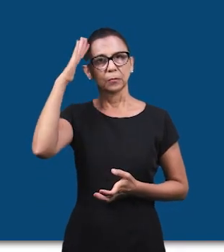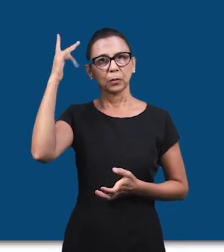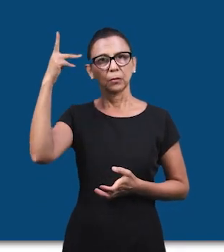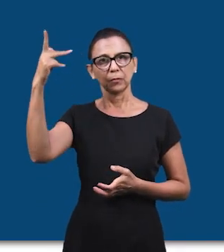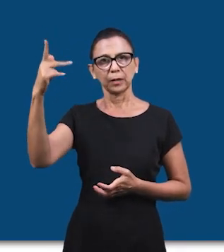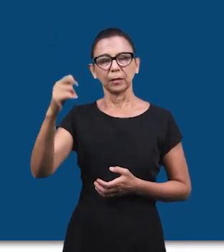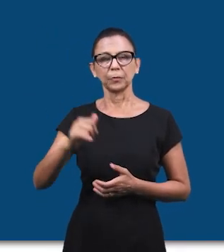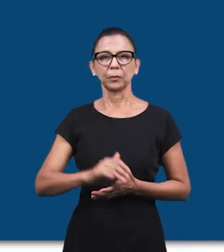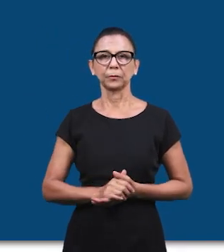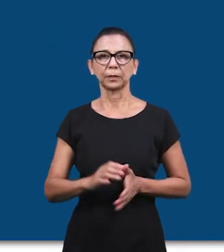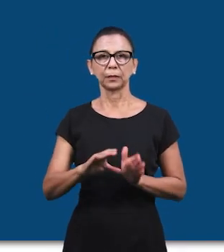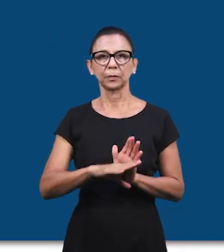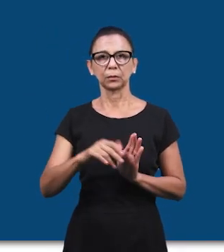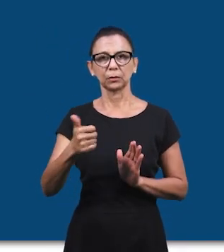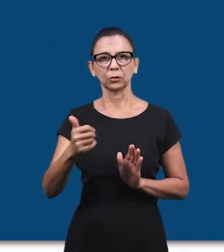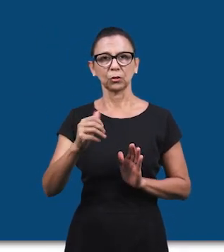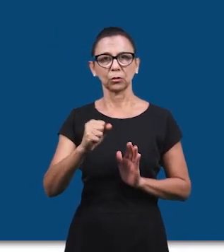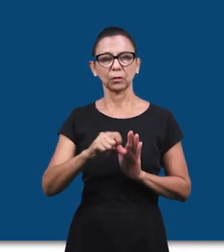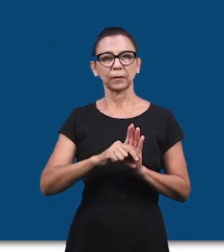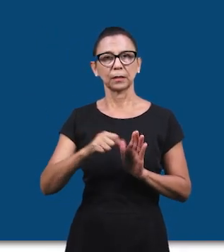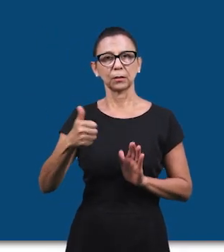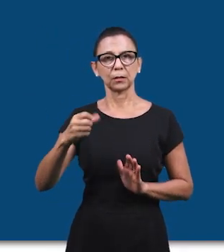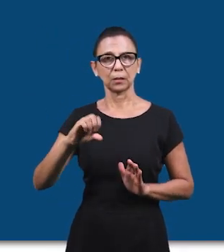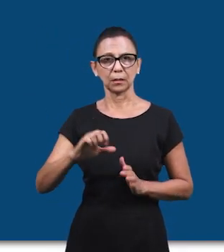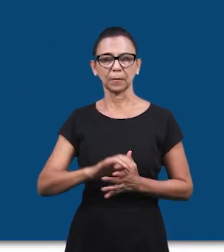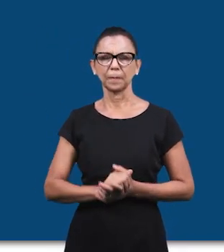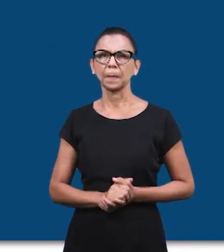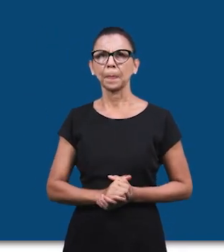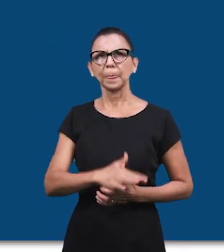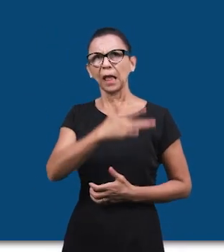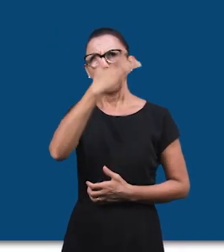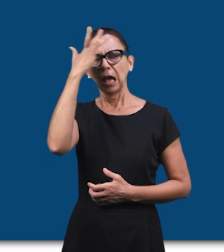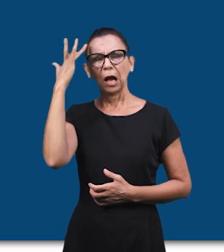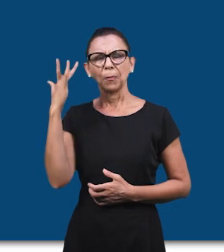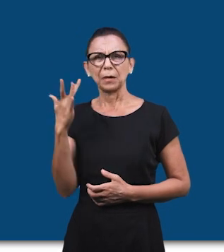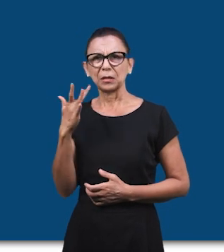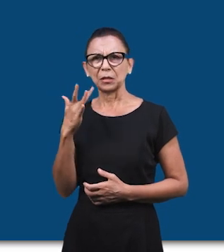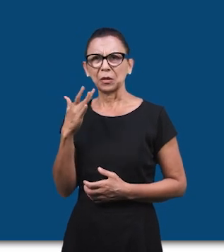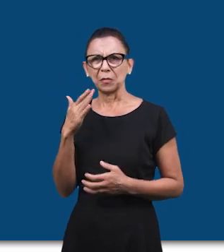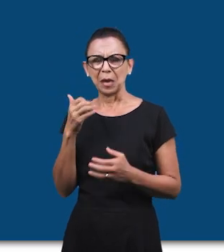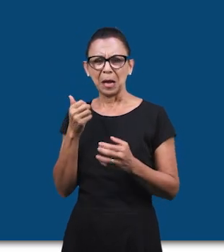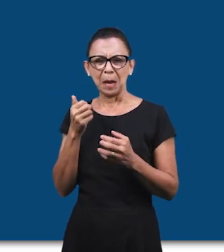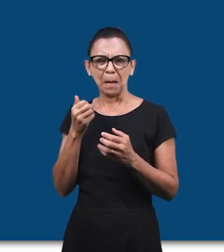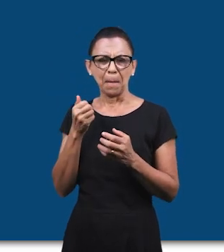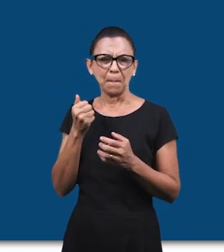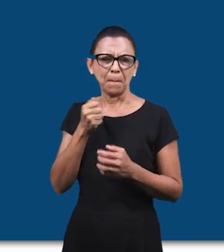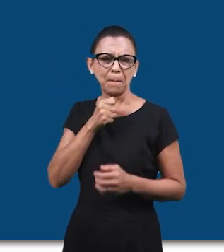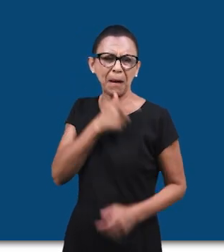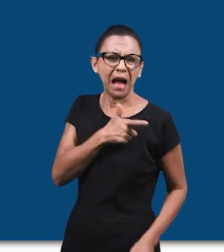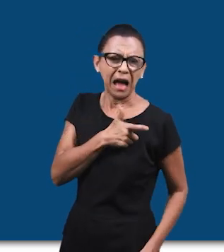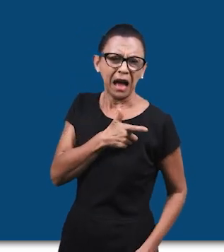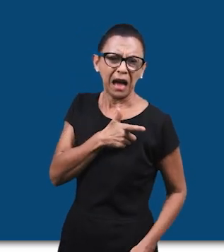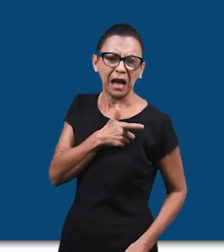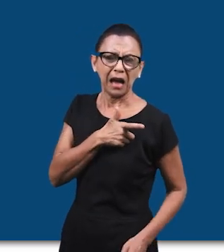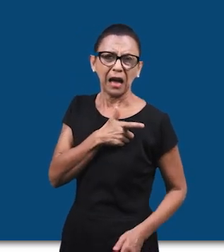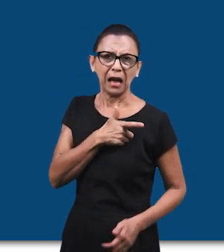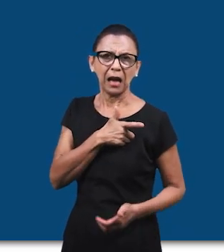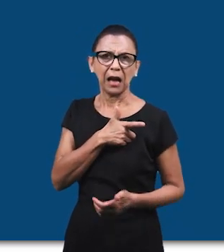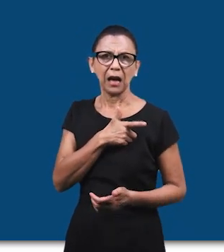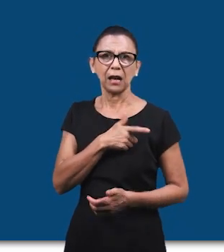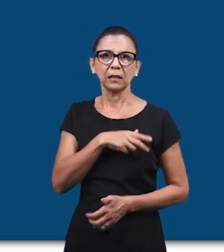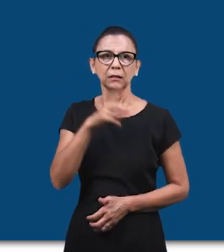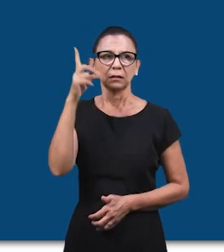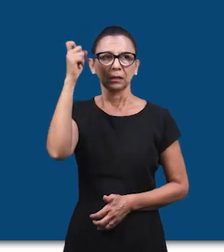В притче 18, 19 написано, что обиженный брата труднее